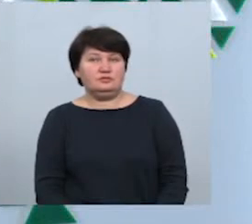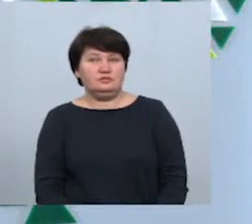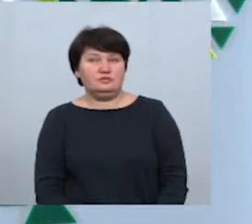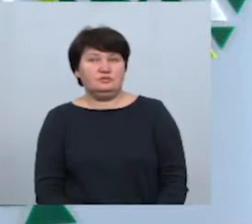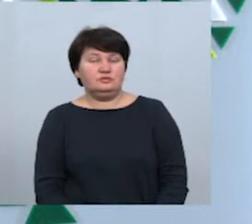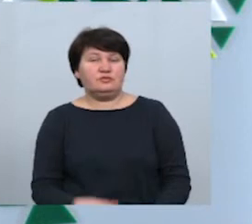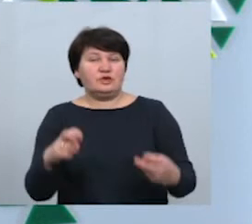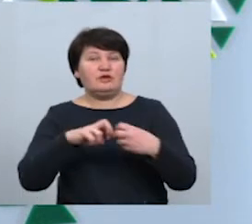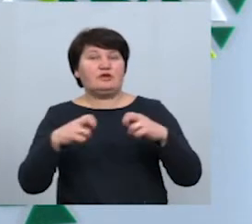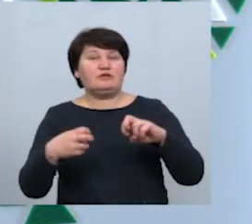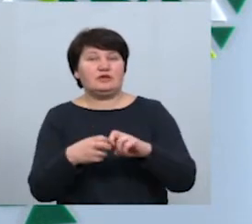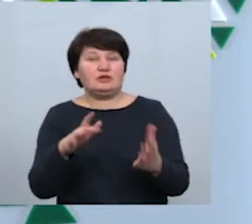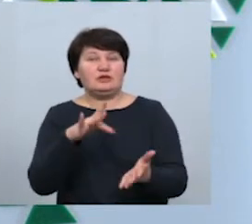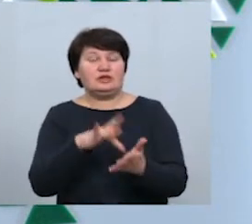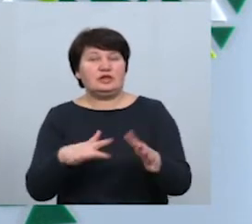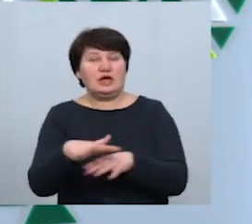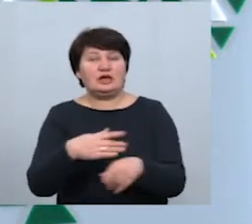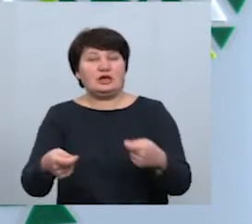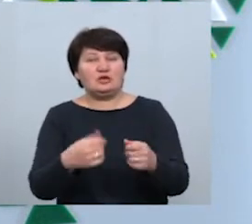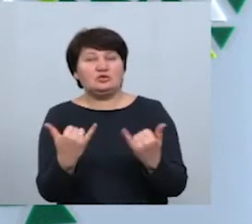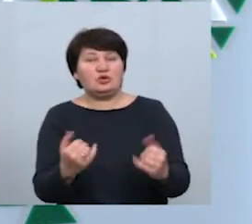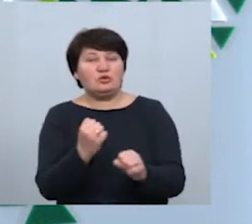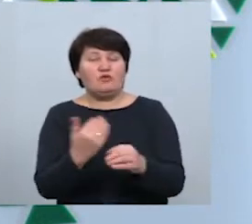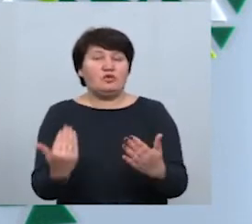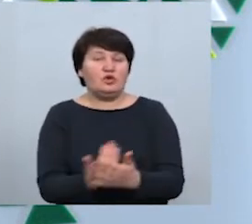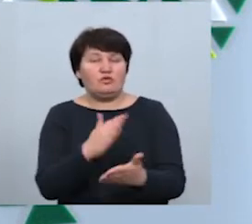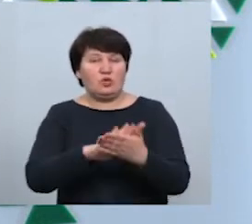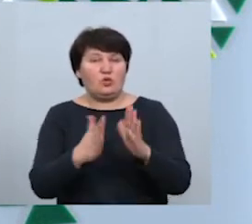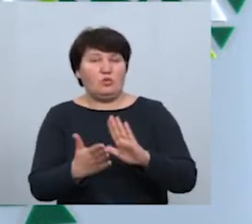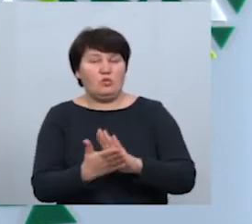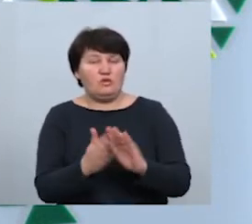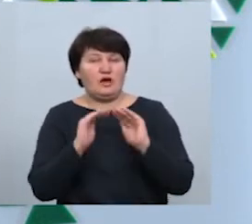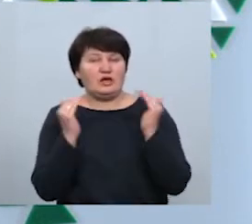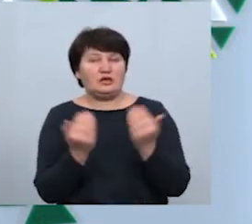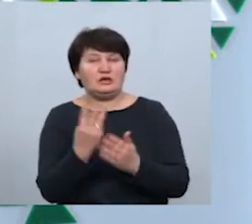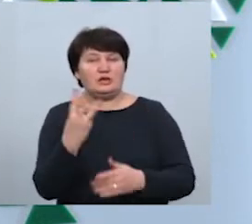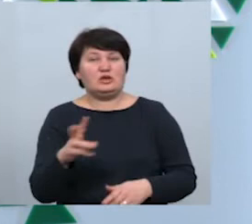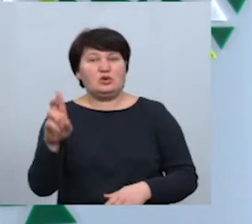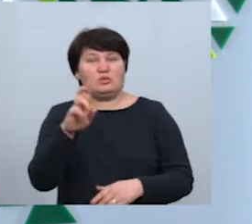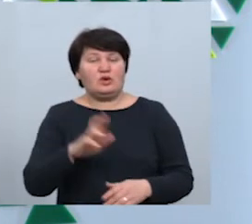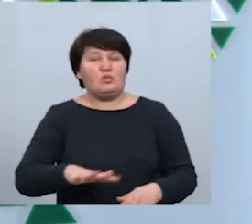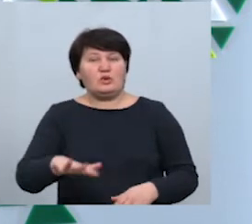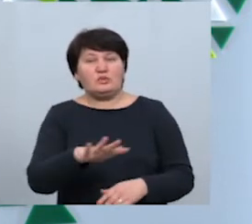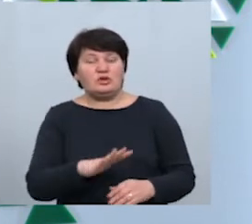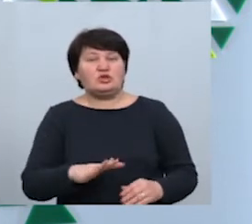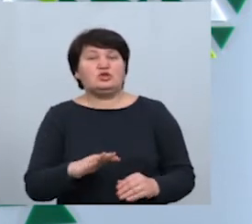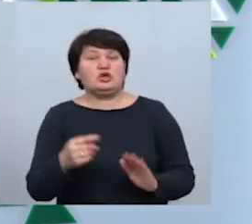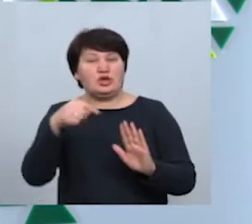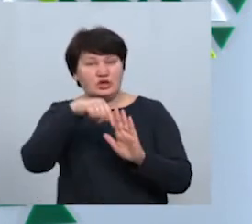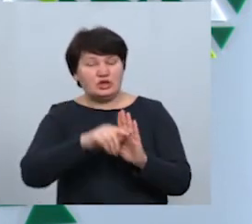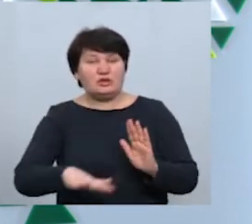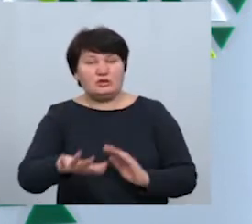Івано-Франківський центральний ринок сьогодні працює в нових умовах карантину. З 3 березня в приміщенні та на території ринку проводять